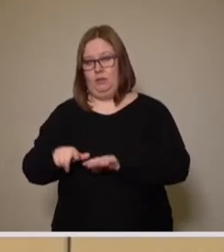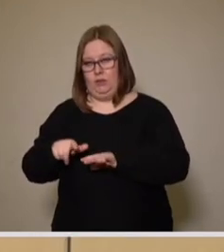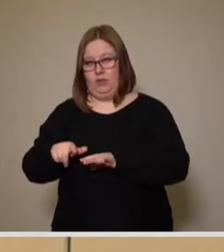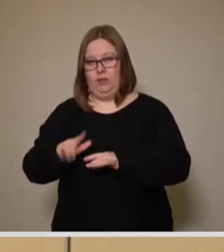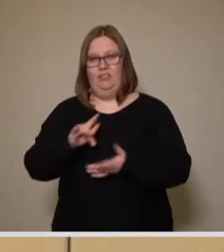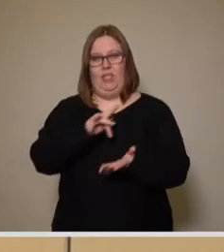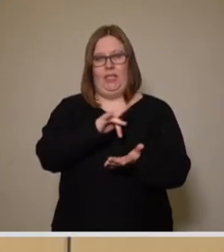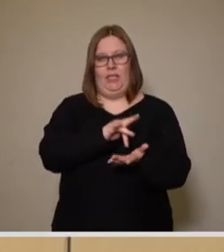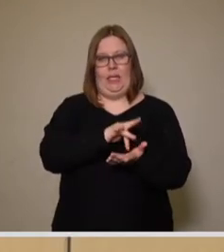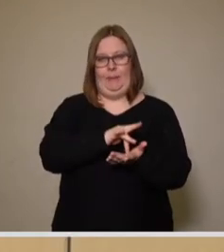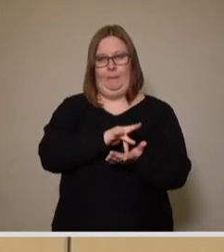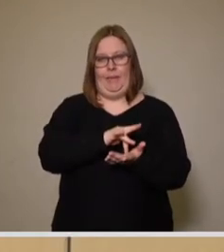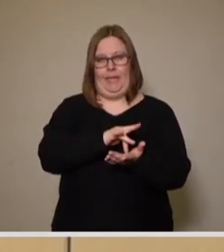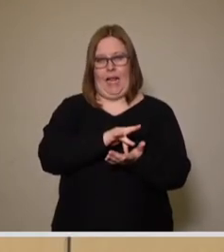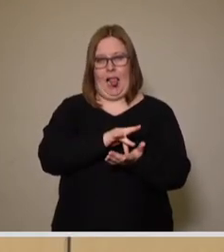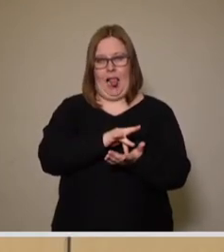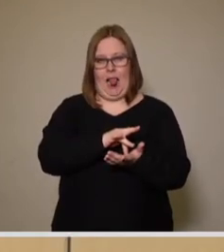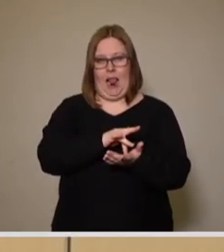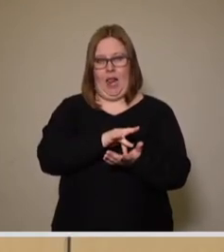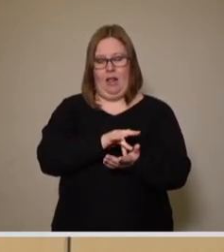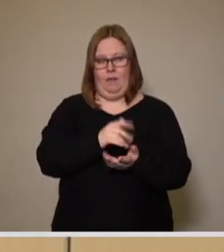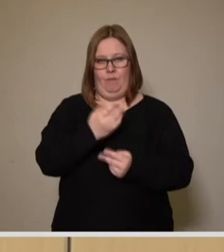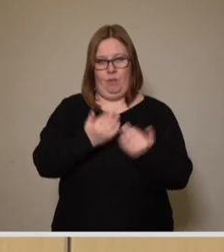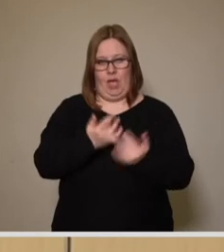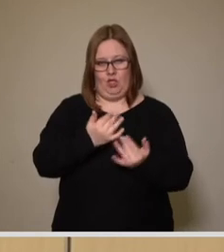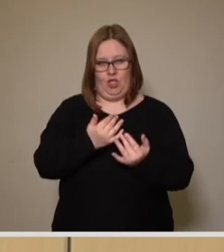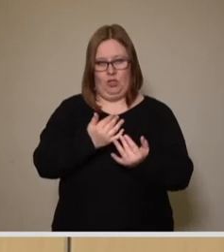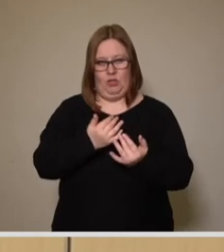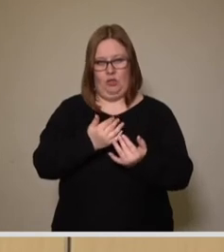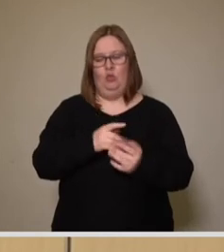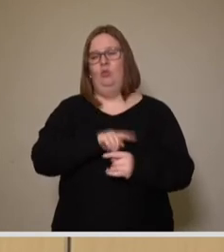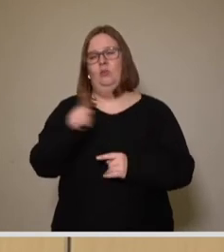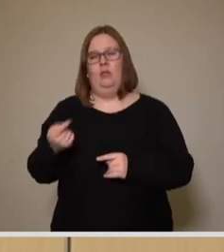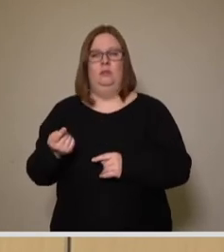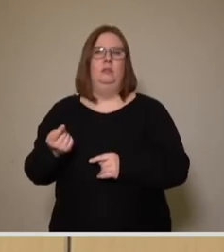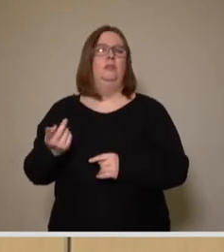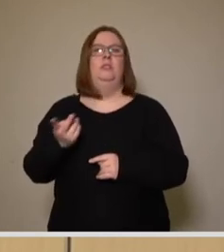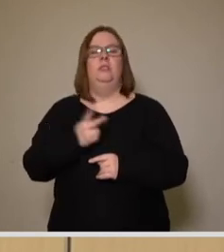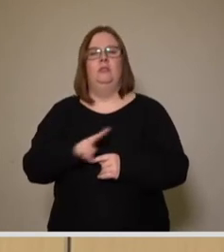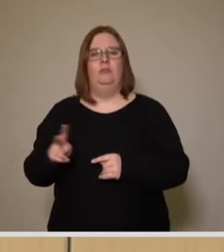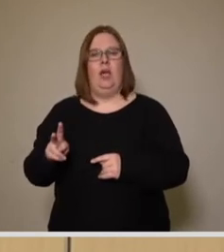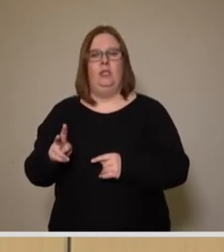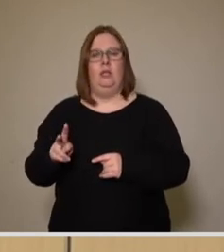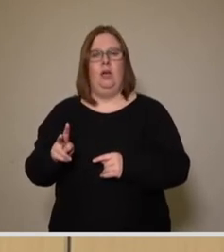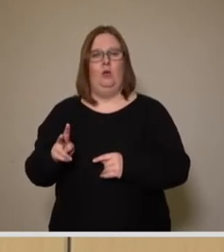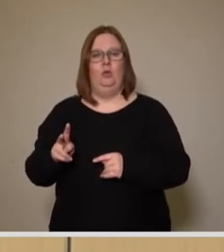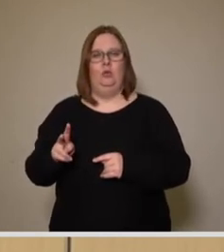das Mittel genommen haben und gegenübergestellt haben, die Einnahmen bzw. die